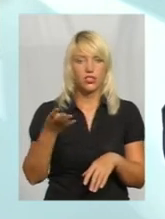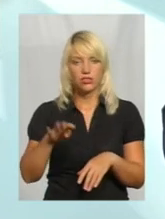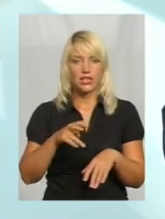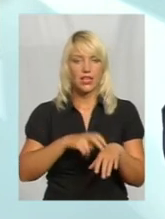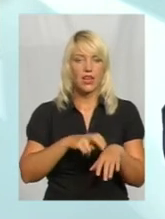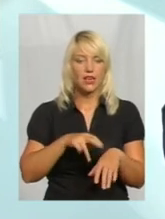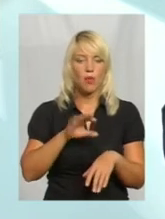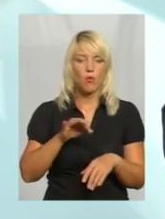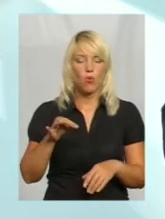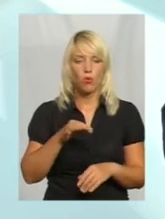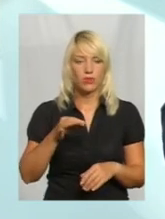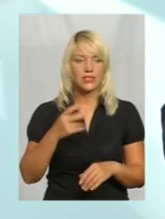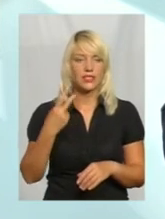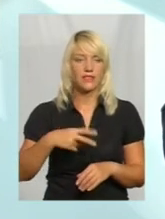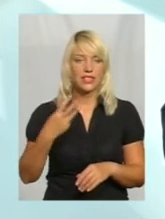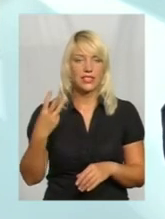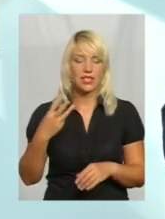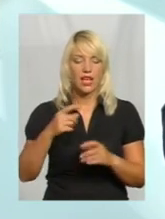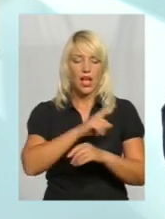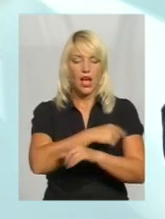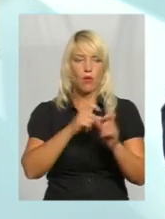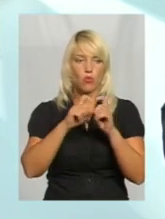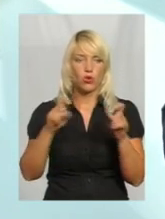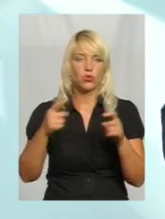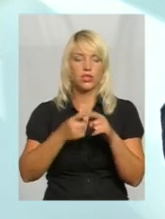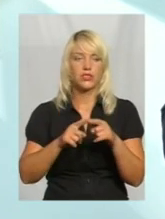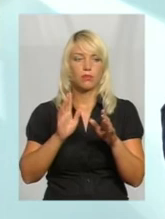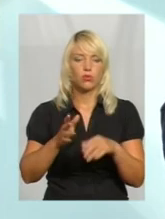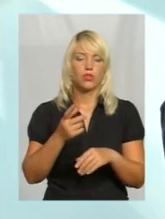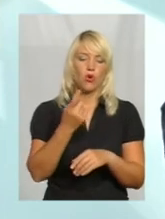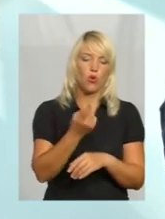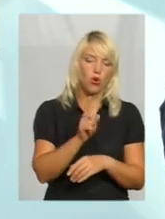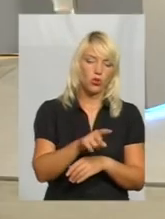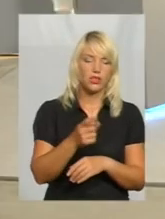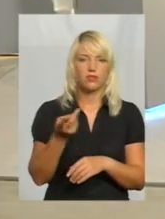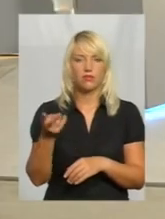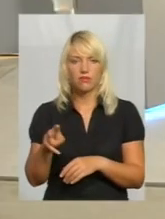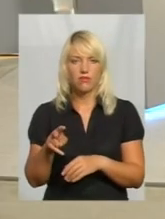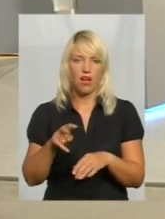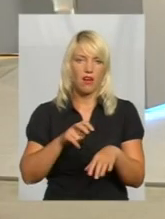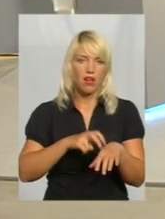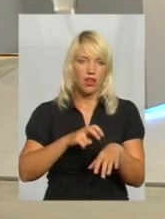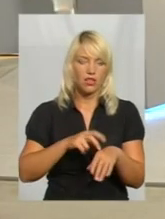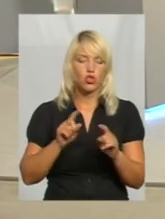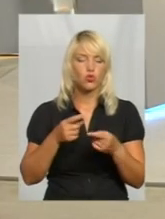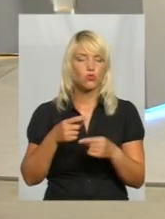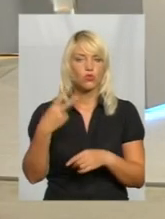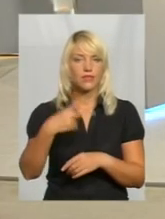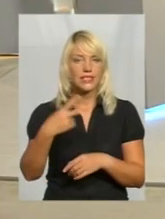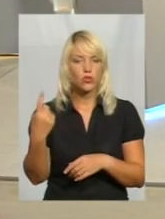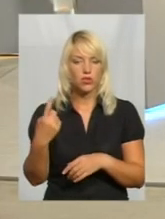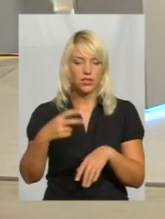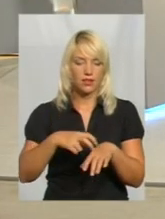23 амбулаторії, це буде 1-2 лікаря. А чому саме 21